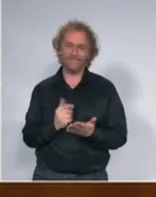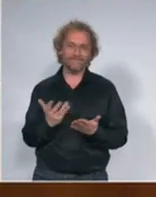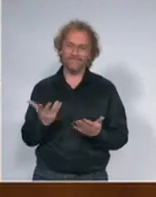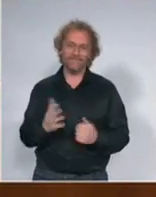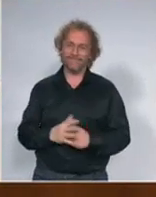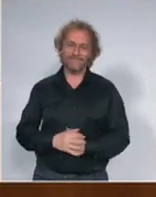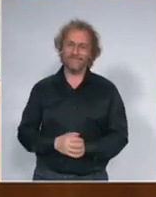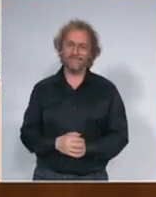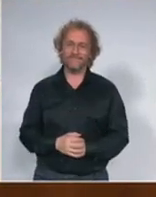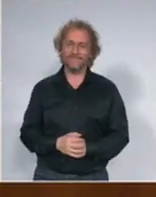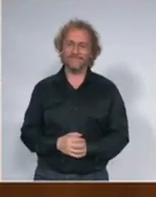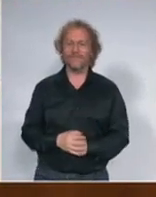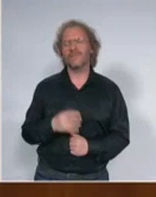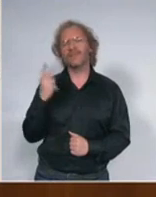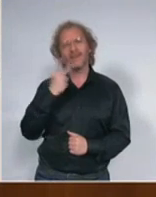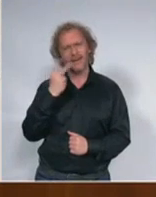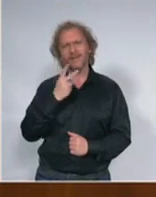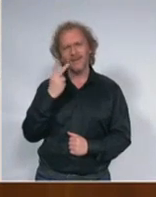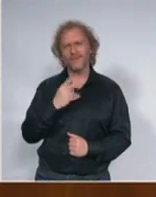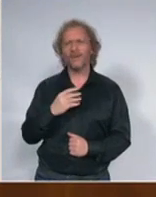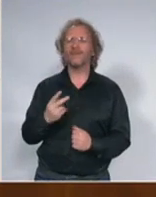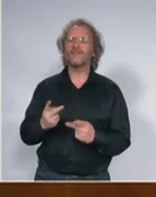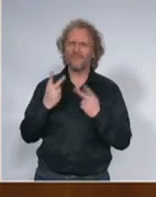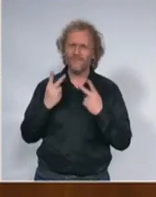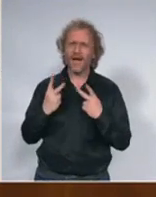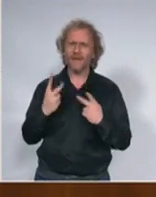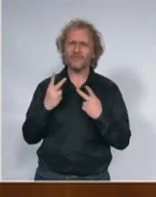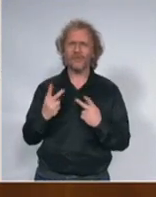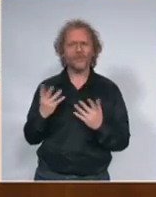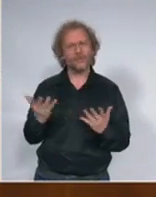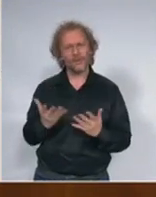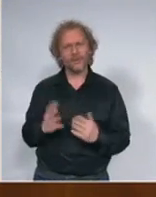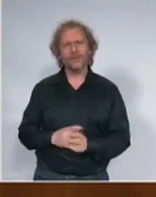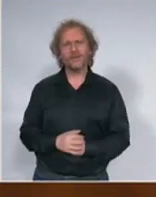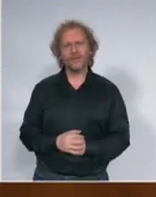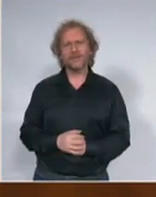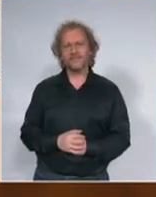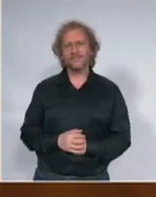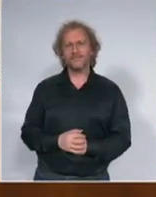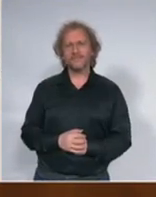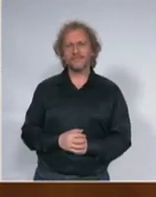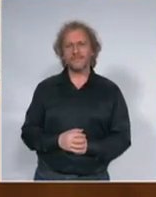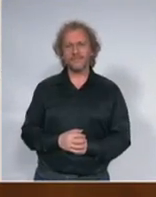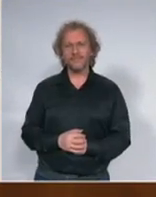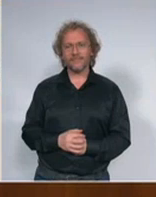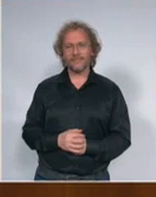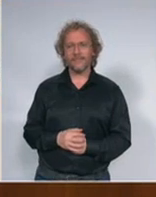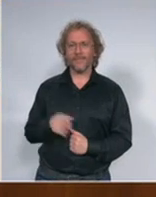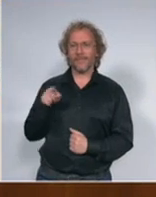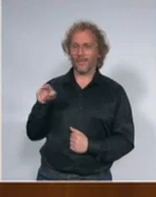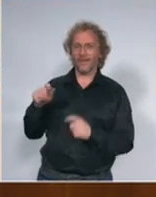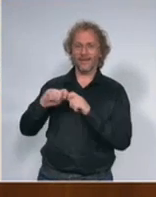naravno tu će nam biti ključno kao što sam rekla cijela ekipa koja pruža podršku